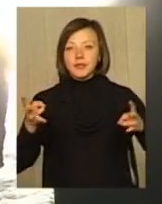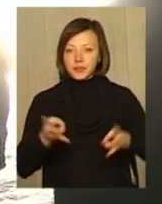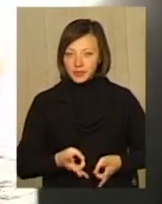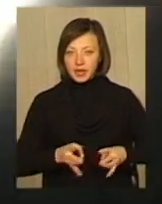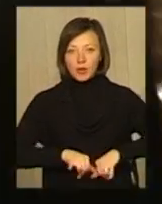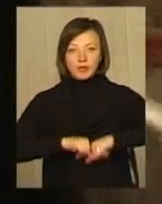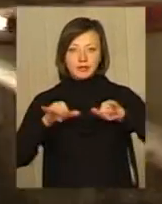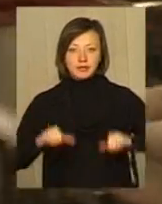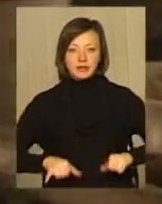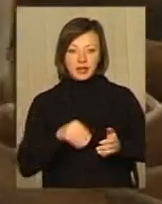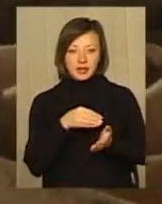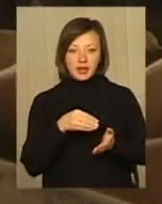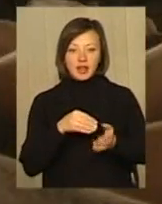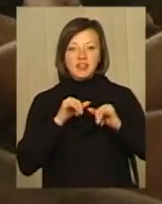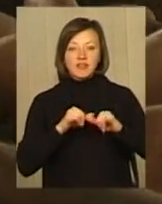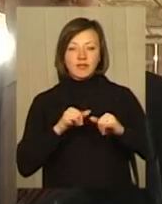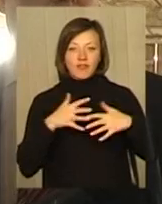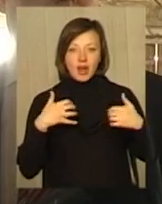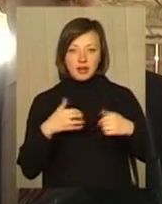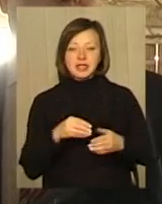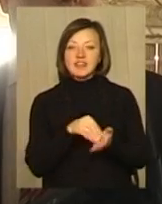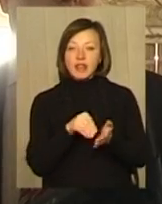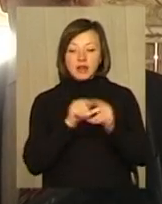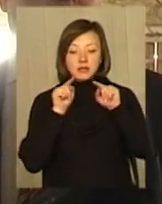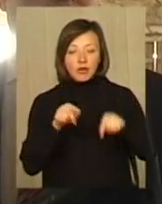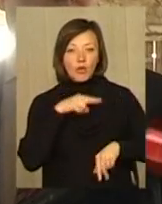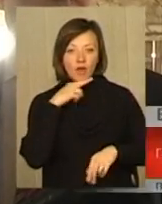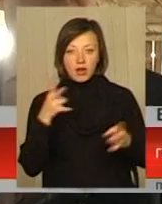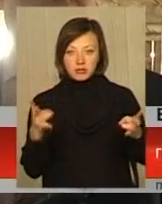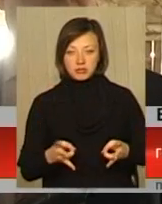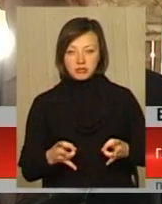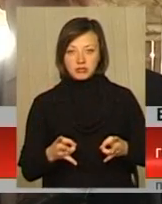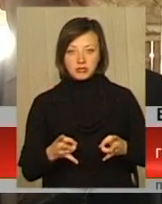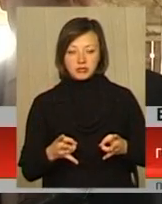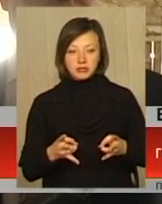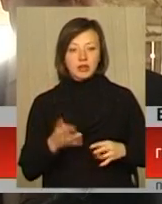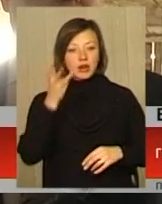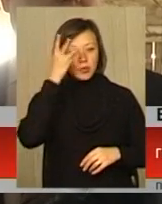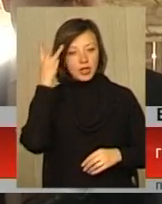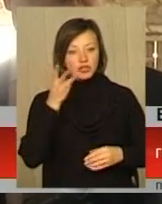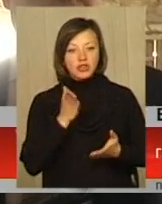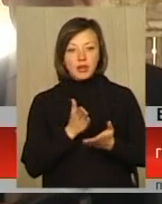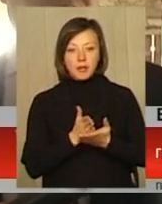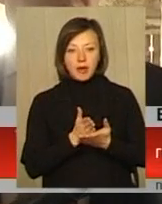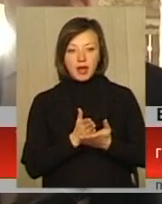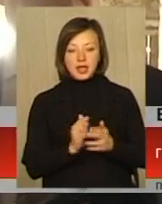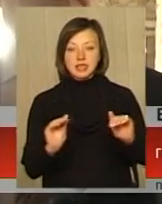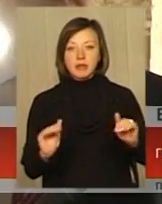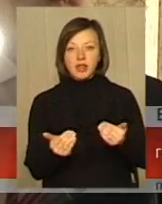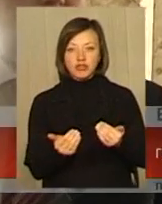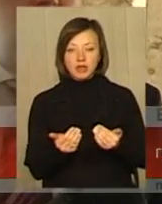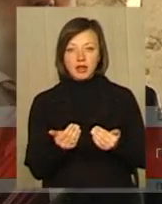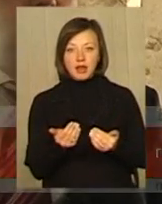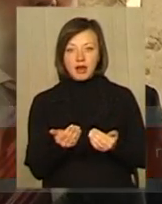нарощувати поголів'я тварин. По галузі свинарства особлива увага, тому що Хмельниччина має зменшення поголів'я свиней,